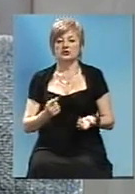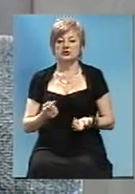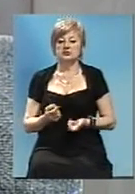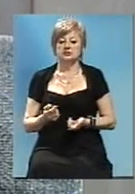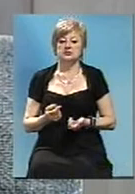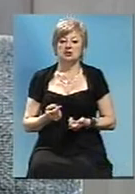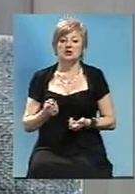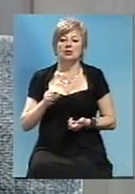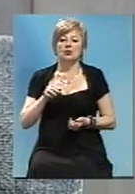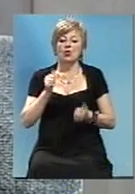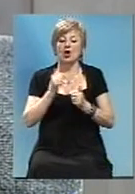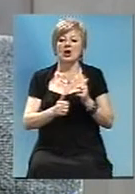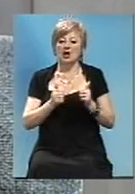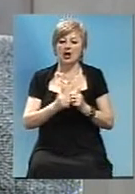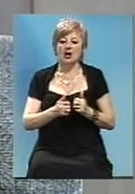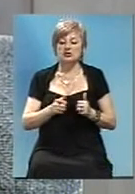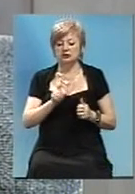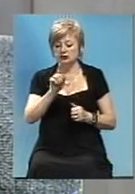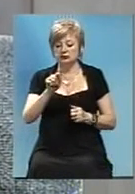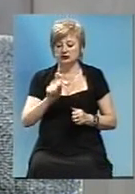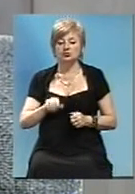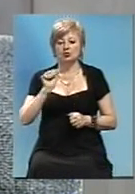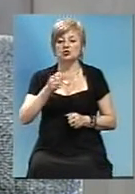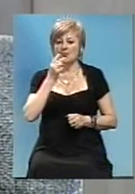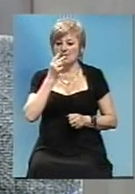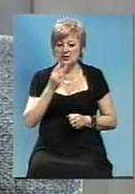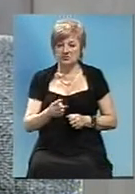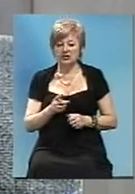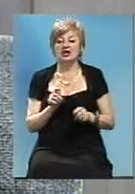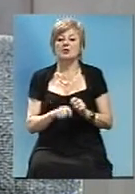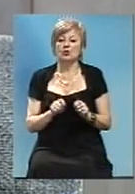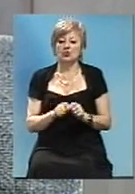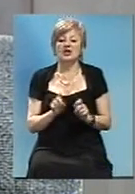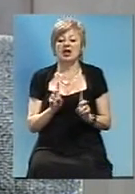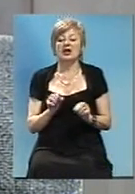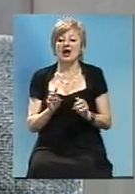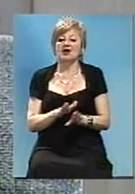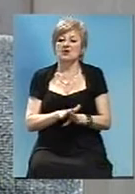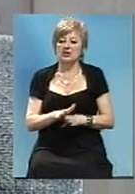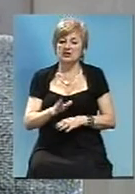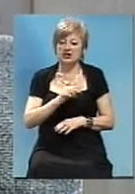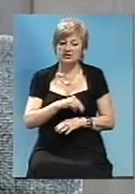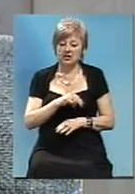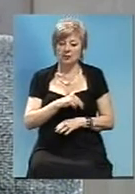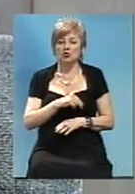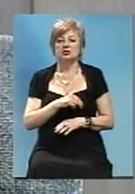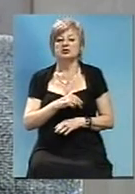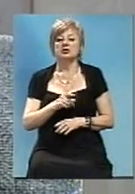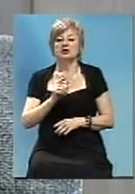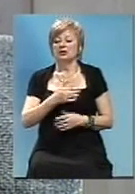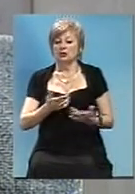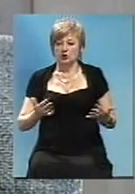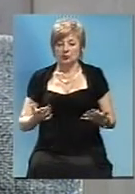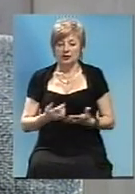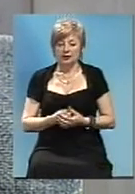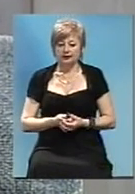каждій службі ми можемо посмотреть і проаналізувати, як виконалися робота, як робота робота, і т.д.